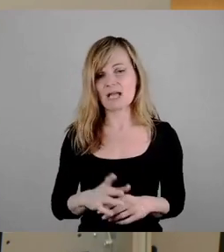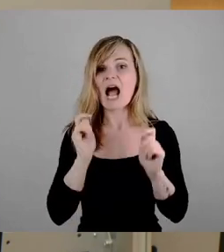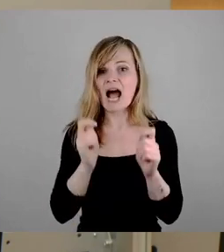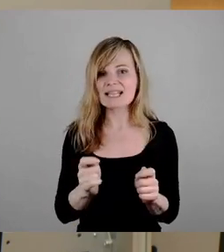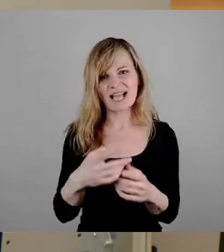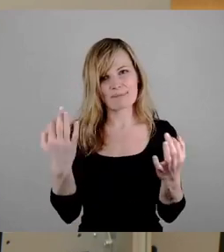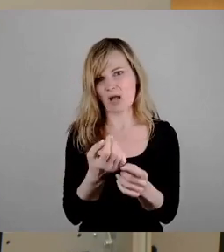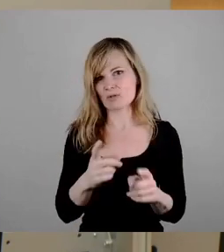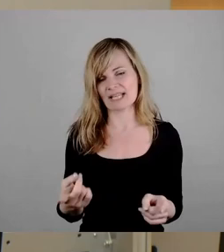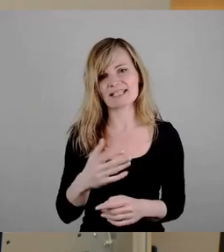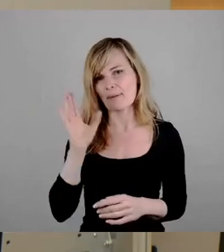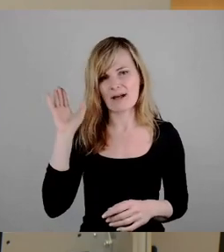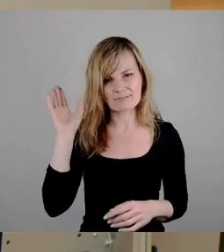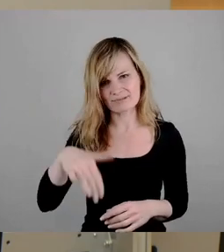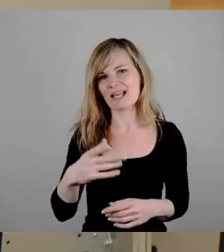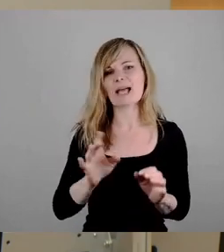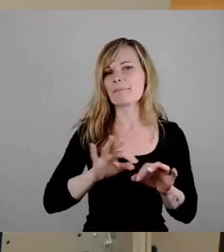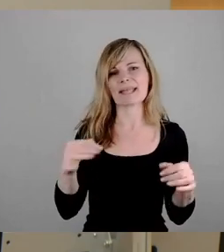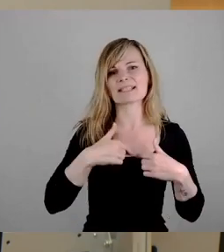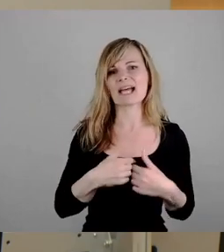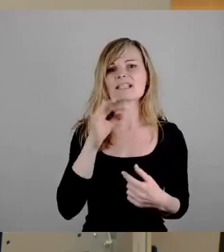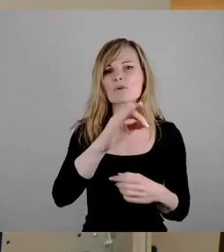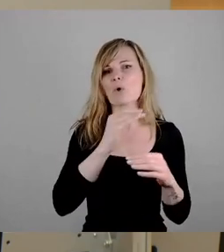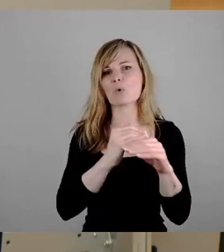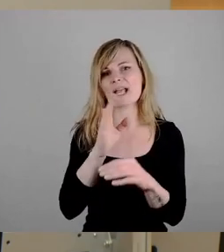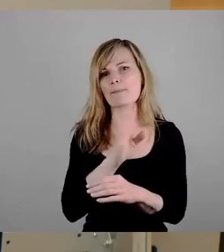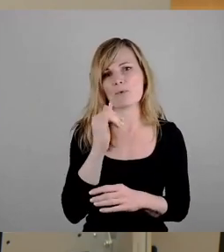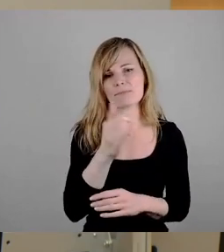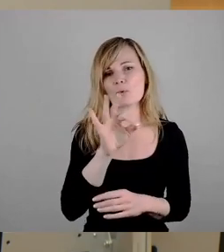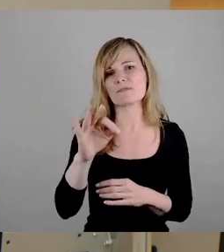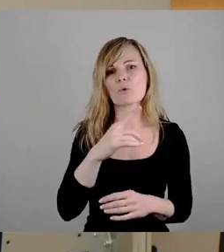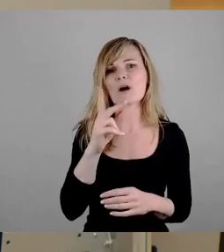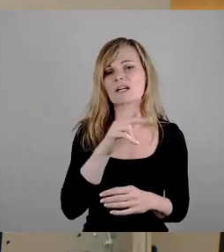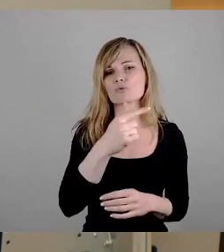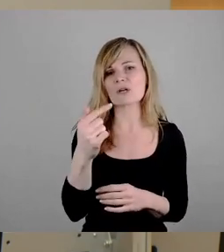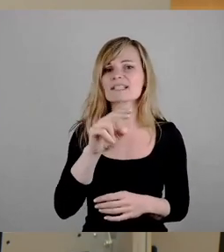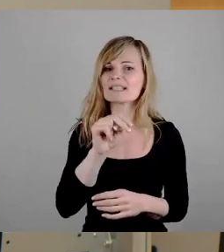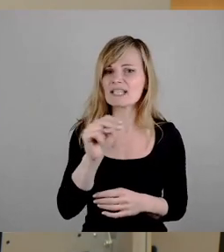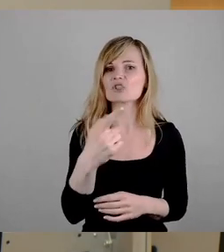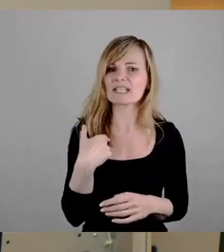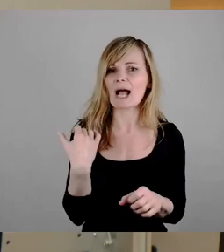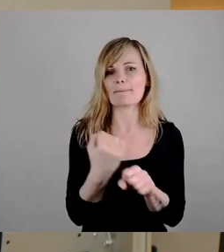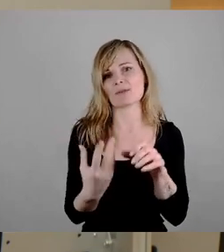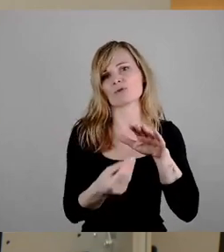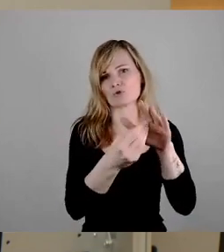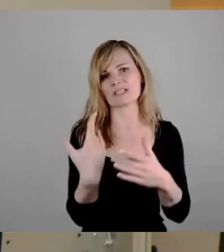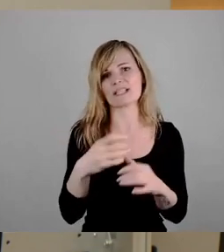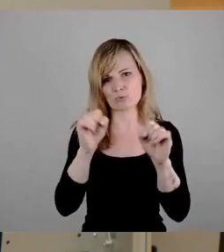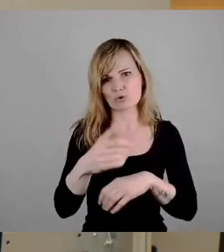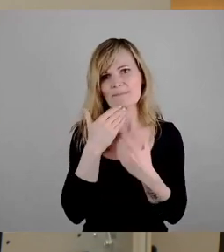nie, aber vom besten Herzen für den Kollegen Böhm und für den Thorsten Nietzsche tragen wir den natürlich mit. Also stimmen Sie denen zu. Danke.